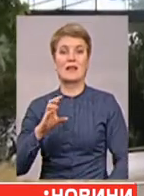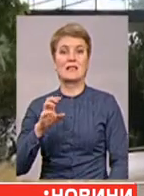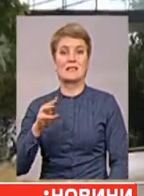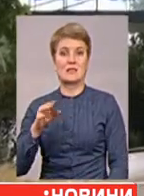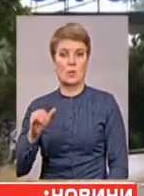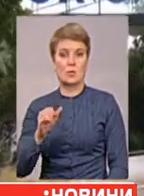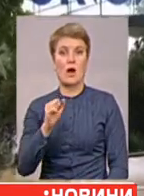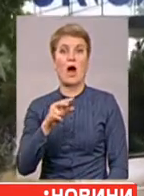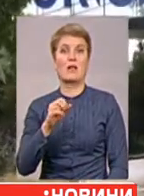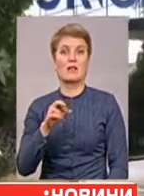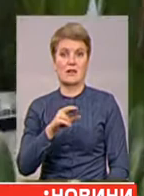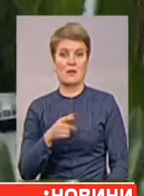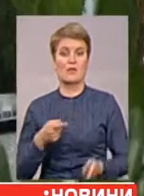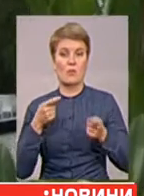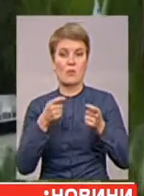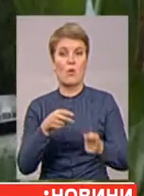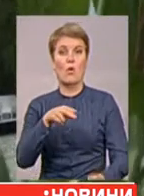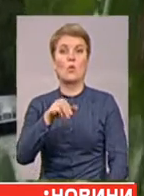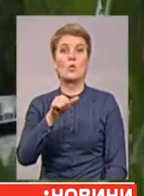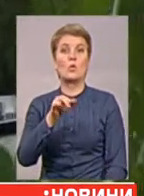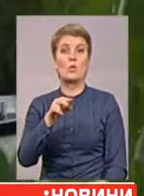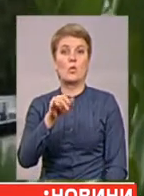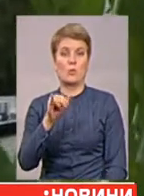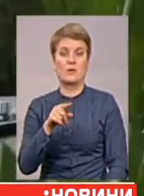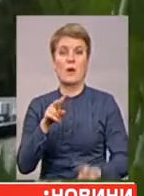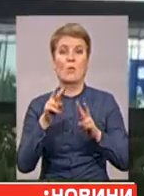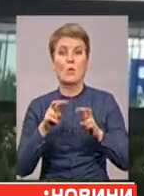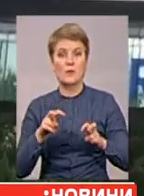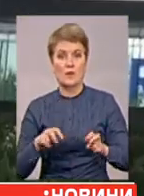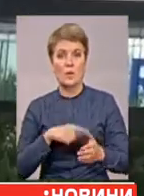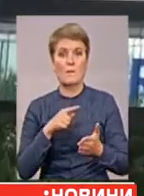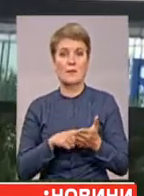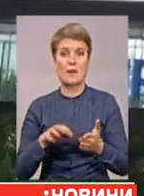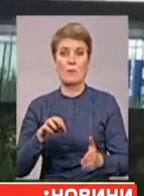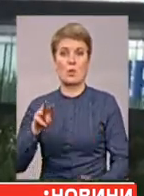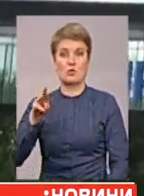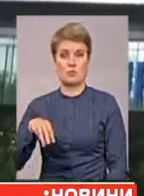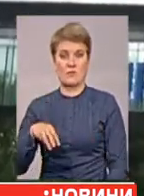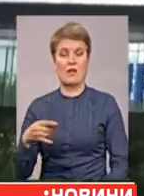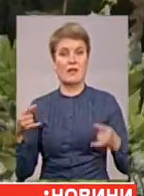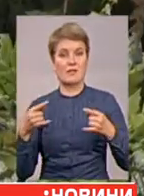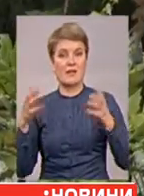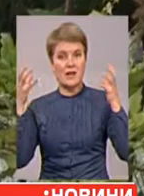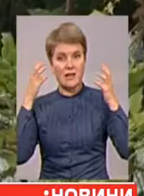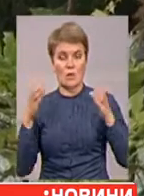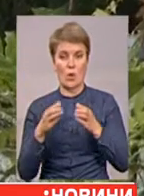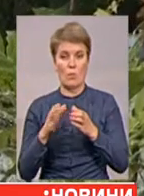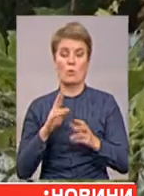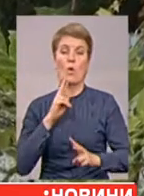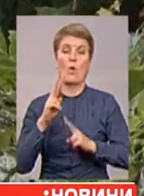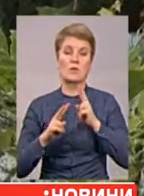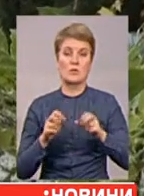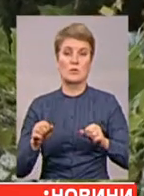який зараз у Дубліні, де й розглядатимуть питання про штраф. За його словами, телерадіокомпанія буде оскаржувати